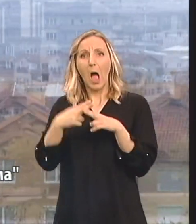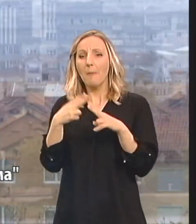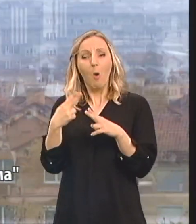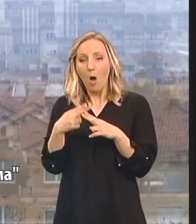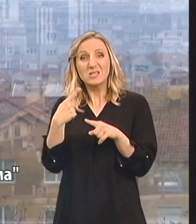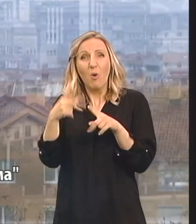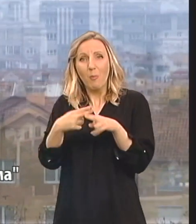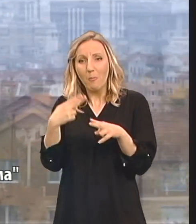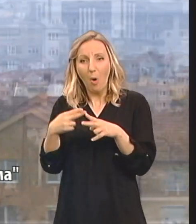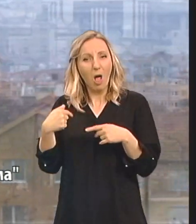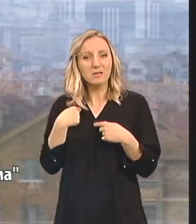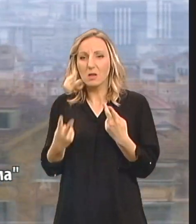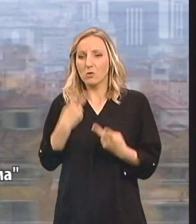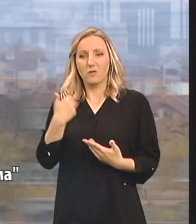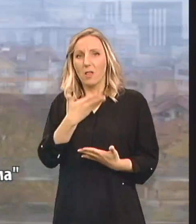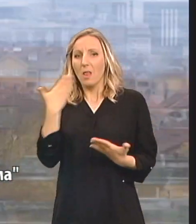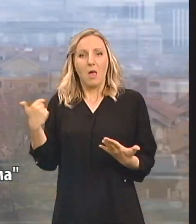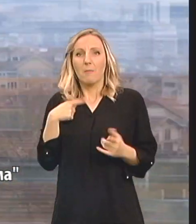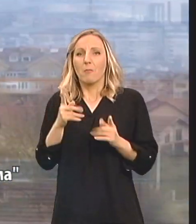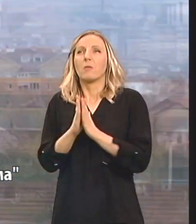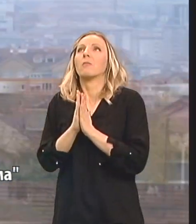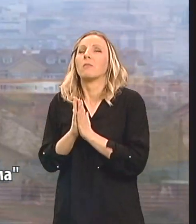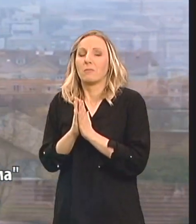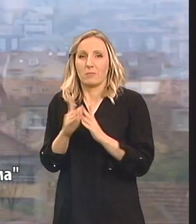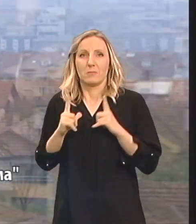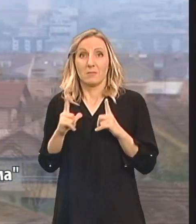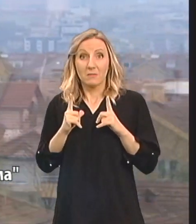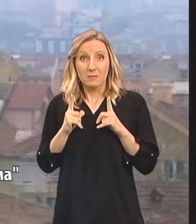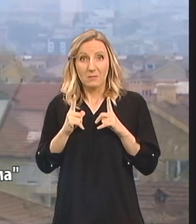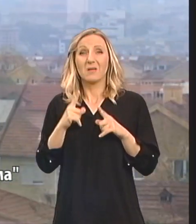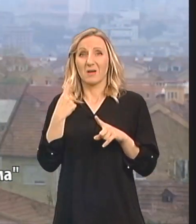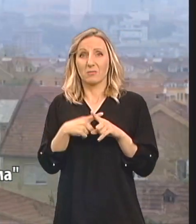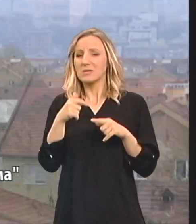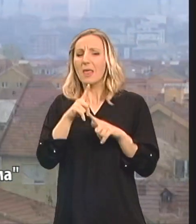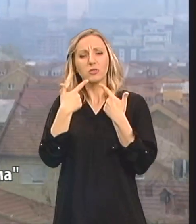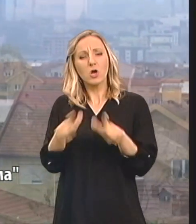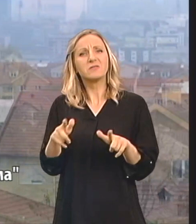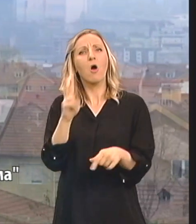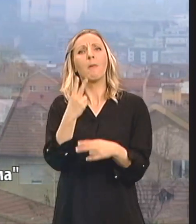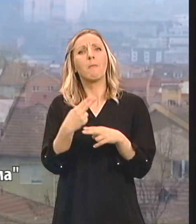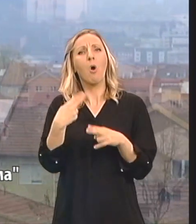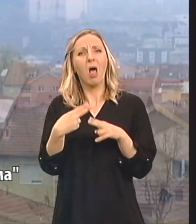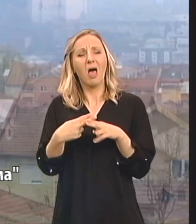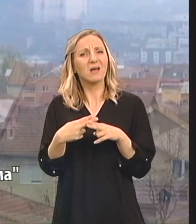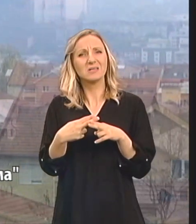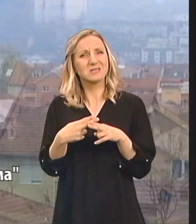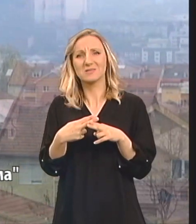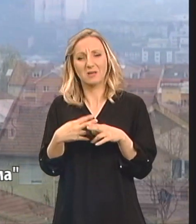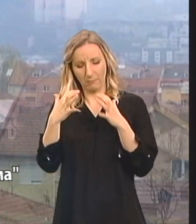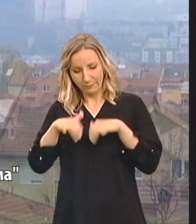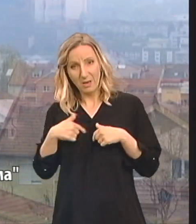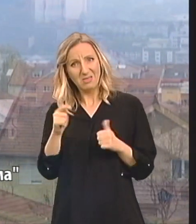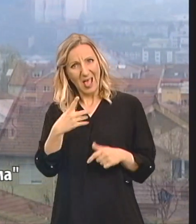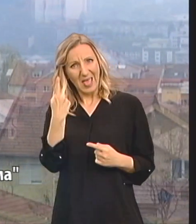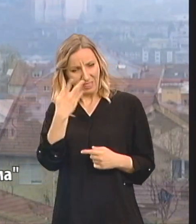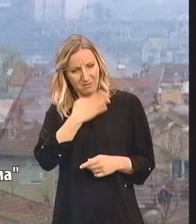dostojanstva Tjerajući vas na koljena I kada joj ne dopuštate da vas slomi Da li je jedna dojka ili opala kosa razlog da se